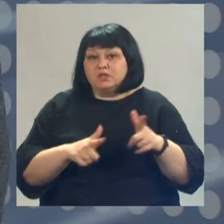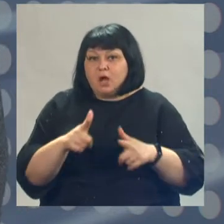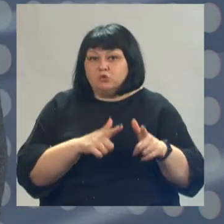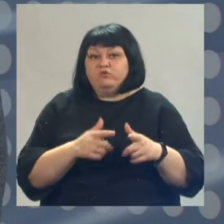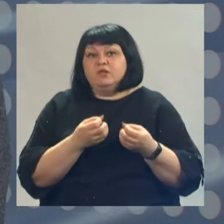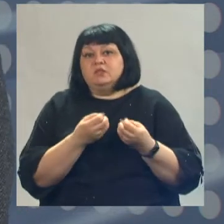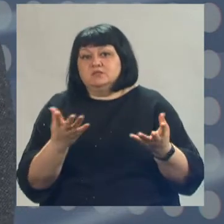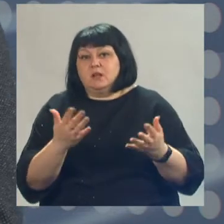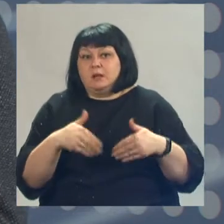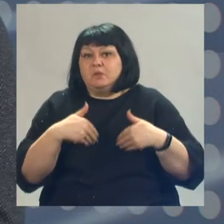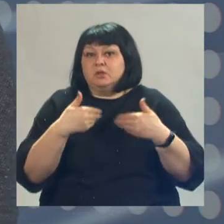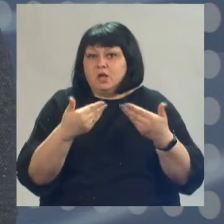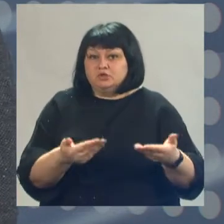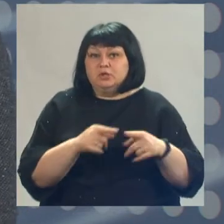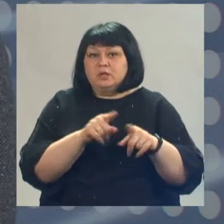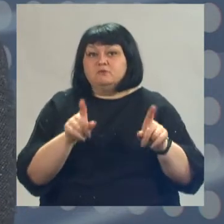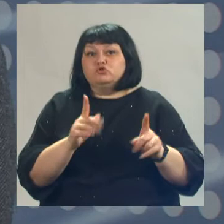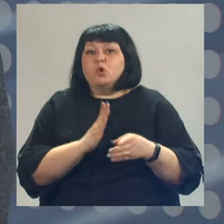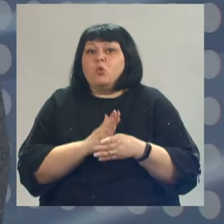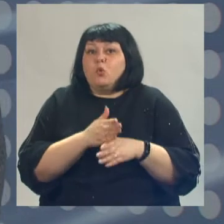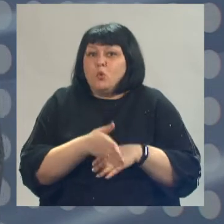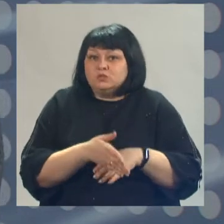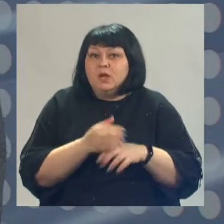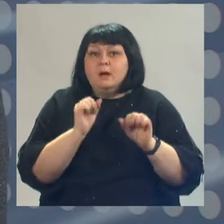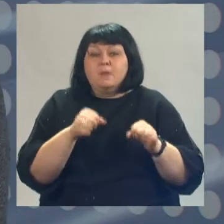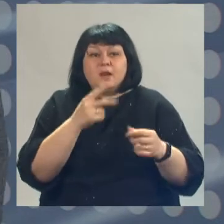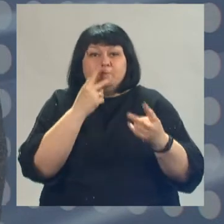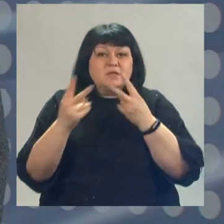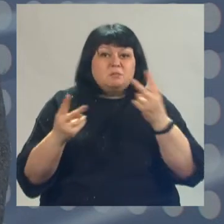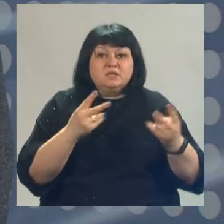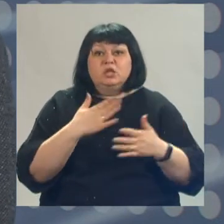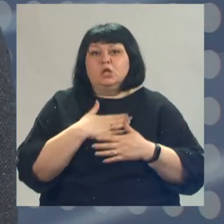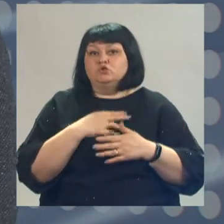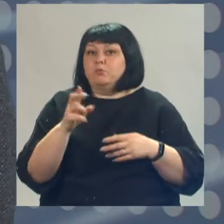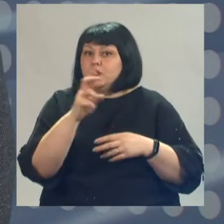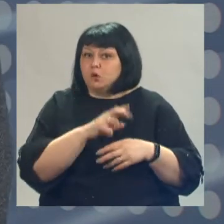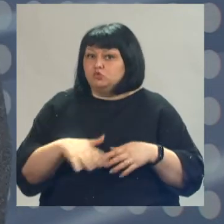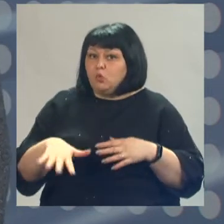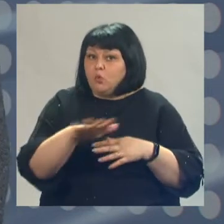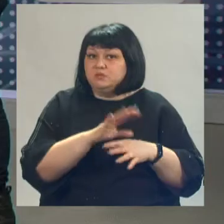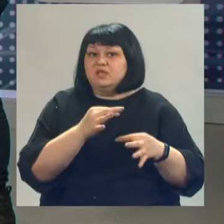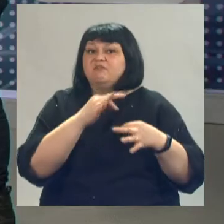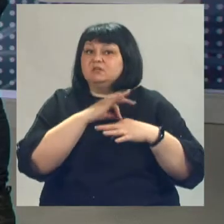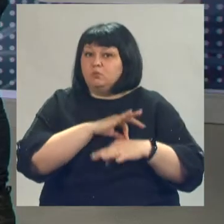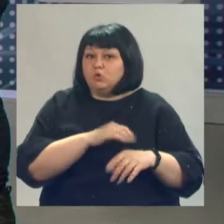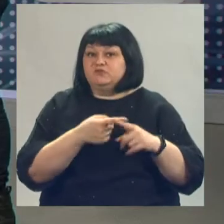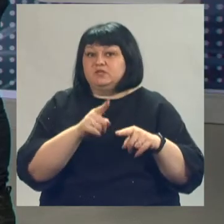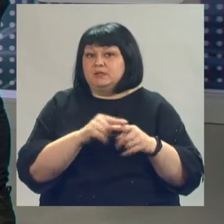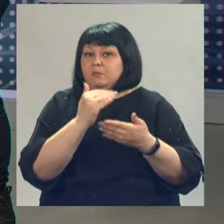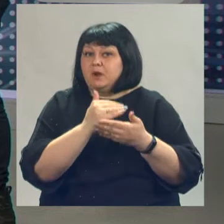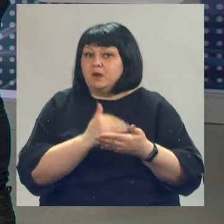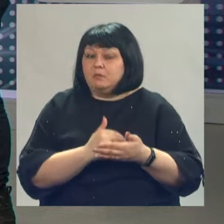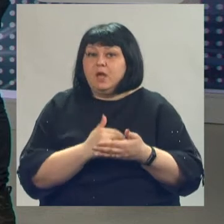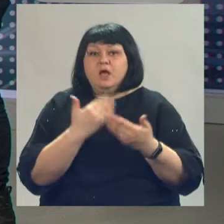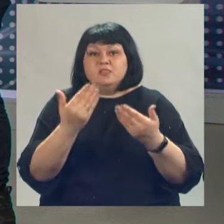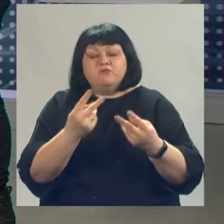предложений для того, чтобы гости могли посмотреть нашу Белгородскую область и воспользоваться этой программой. Ну, на ваш взгляд,